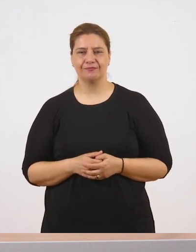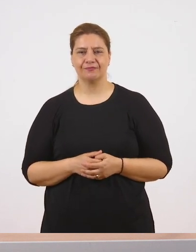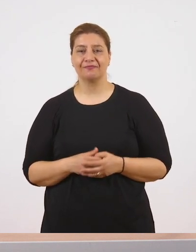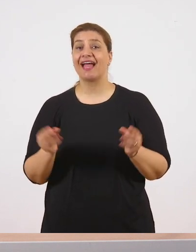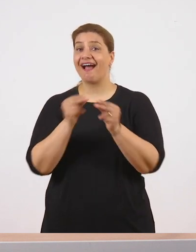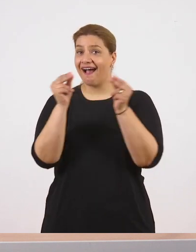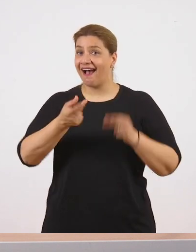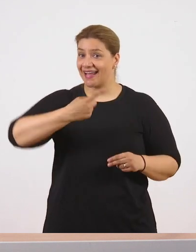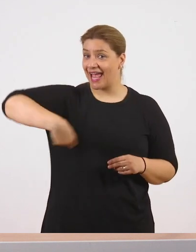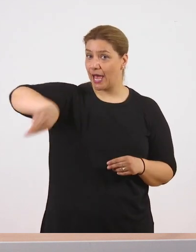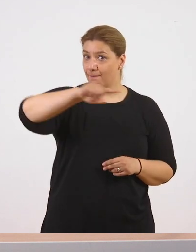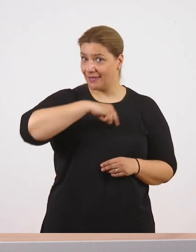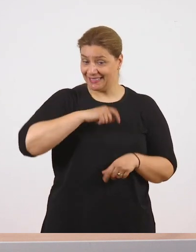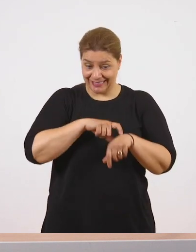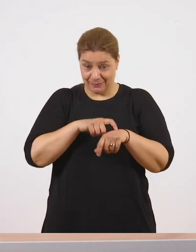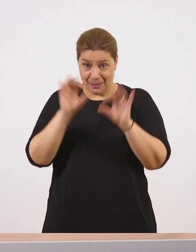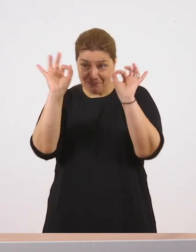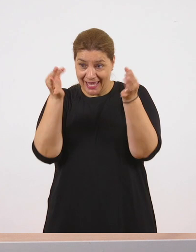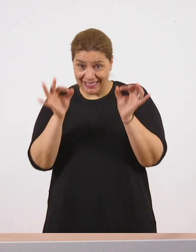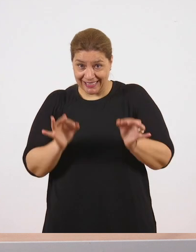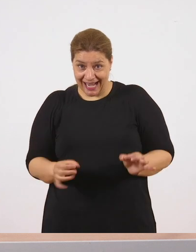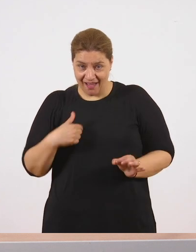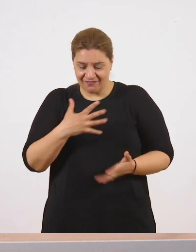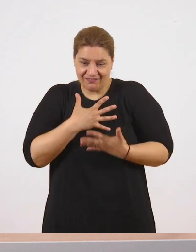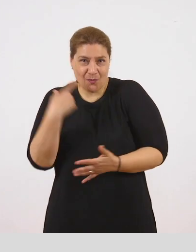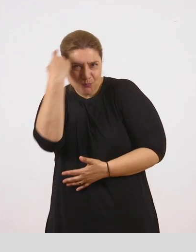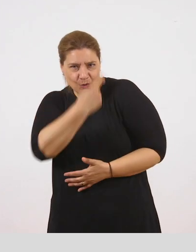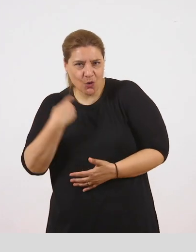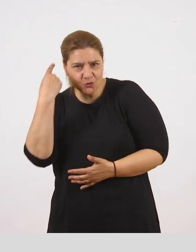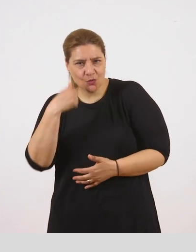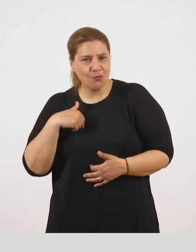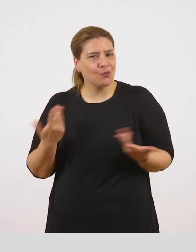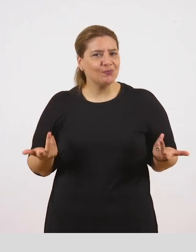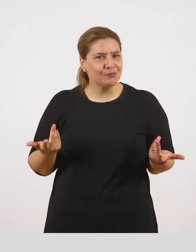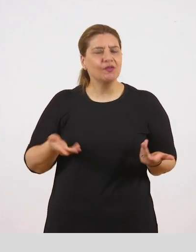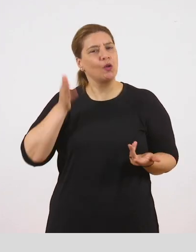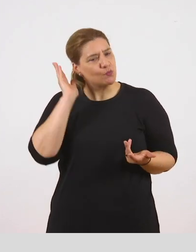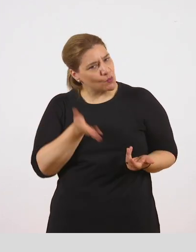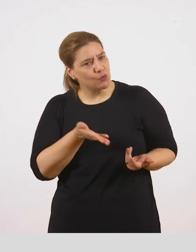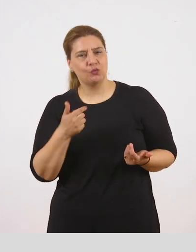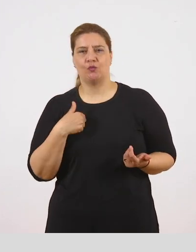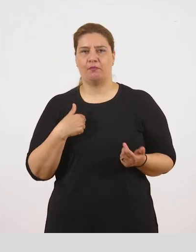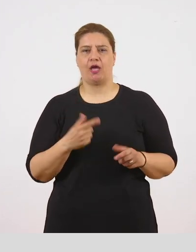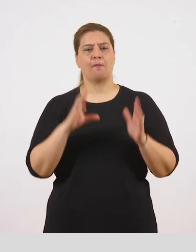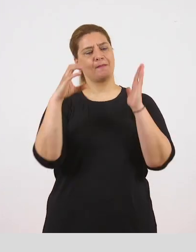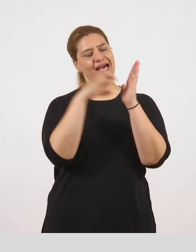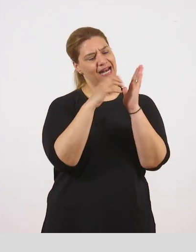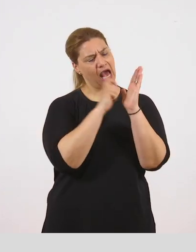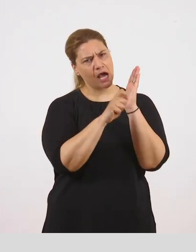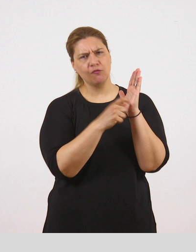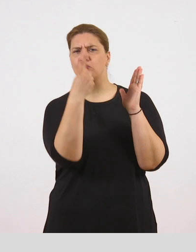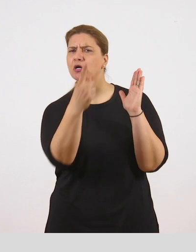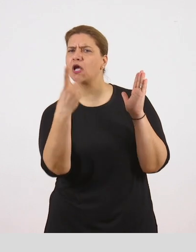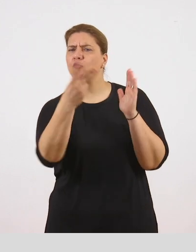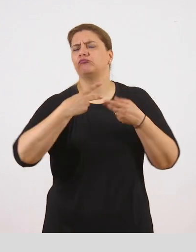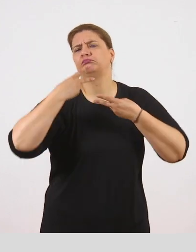μπορούμε λοιπόν όταν περιγράφουμε το δικό μας αγαπημένο πρόσωπο να φτιάξουμε μετά μία παράγραφο ή δύο ή όσες